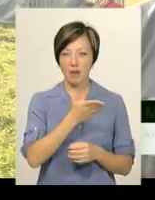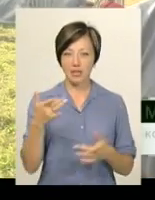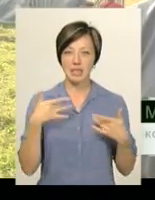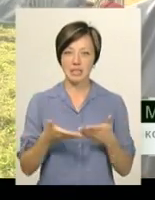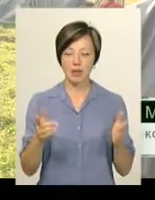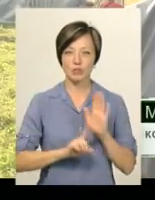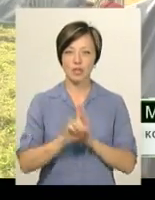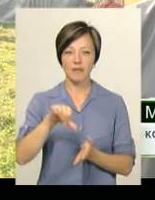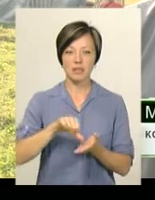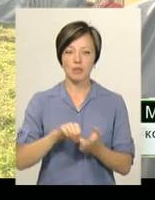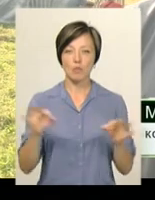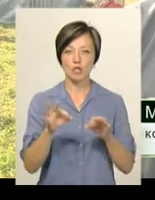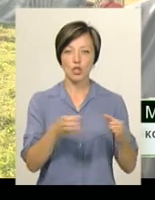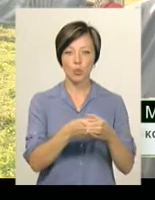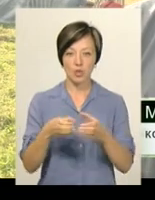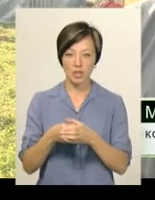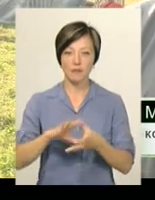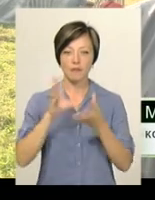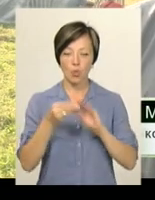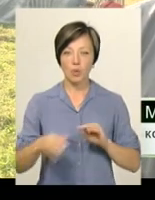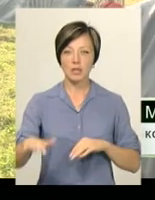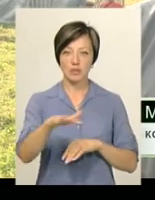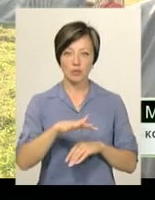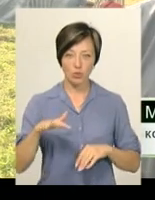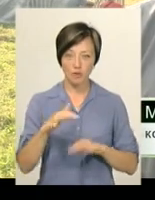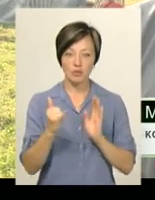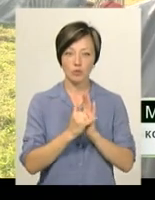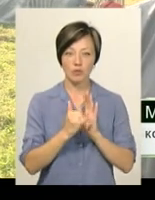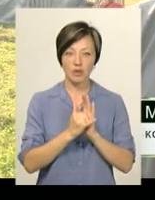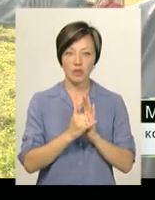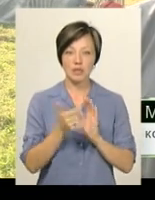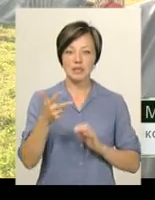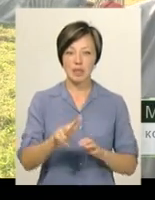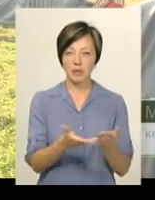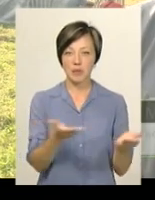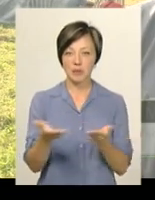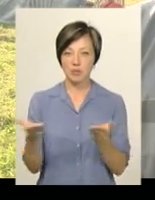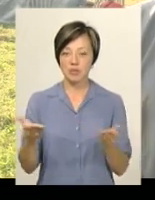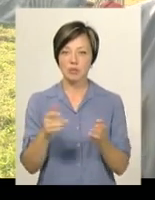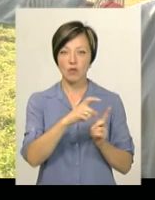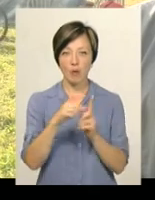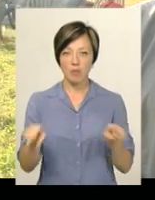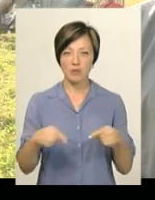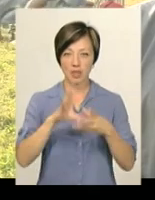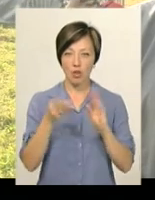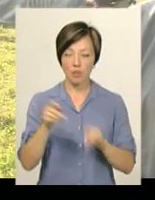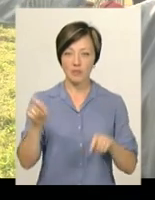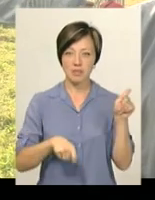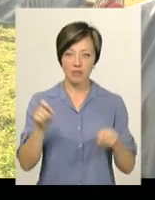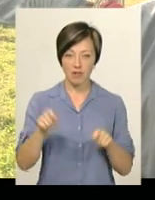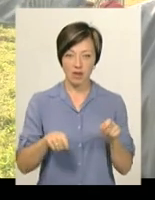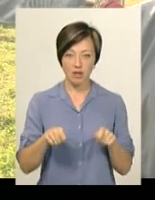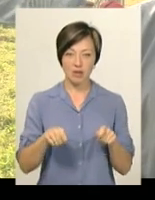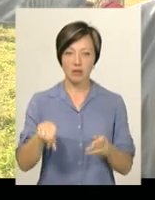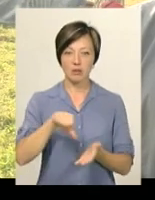почали свій виступ музичні гурти. Усього на території парку встановили три підмостки. За словами організаторів, загалом у фестивалі «Республіка»